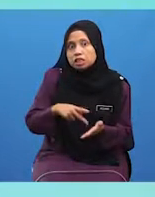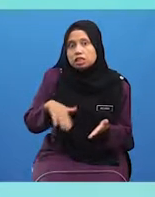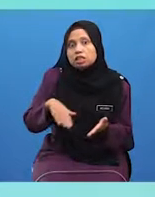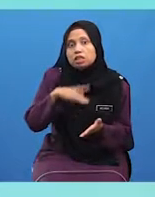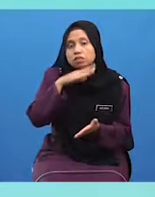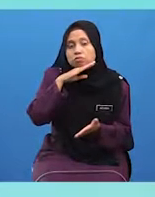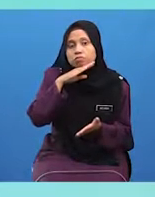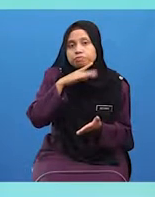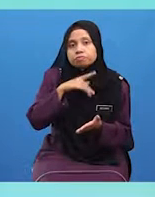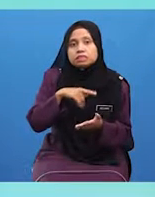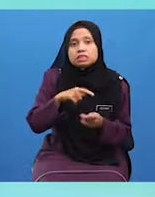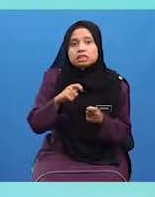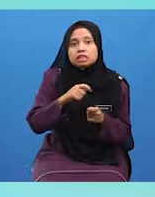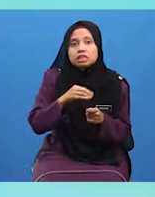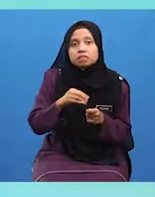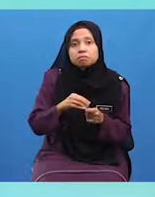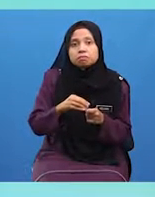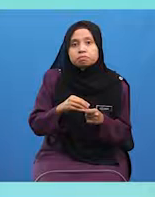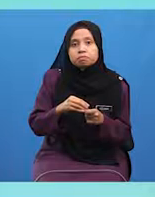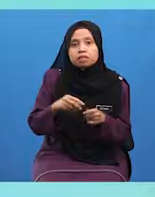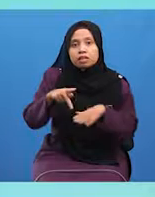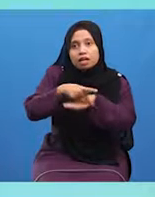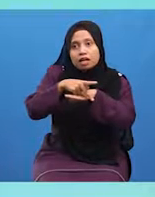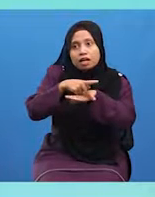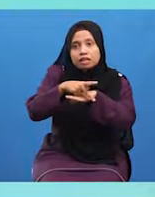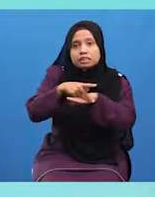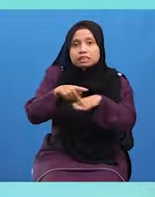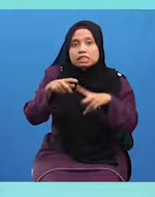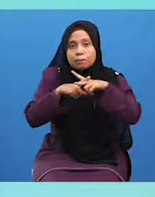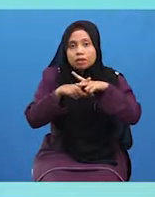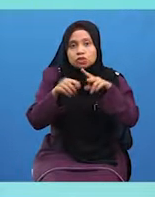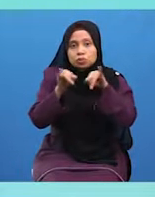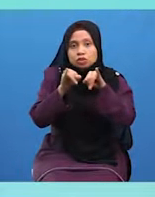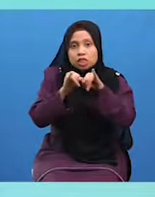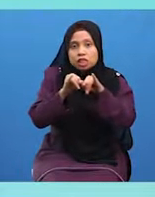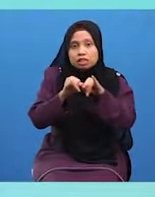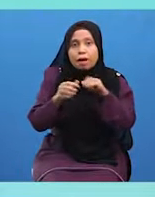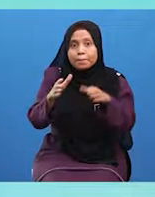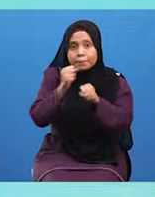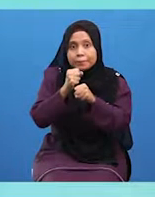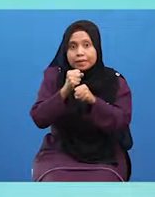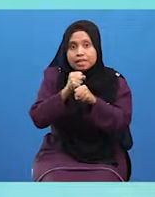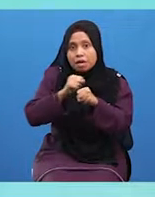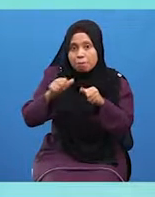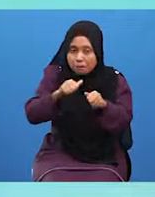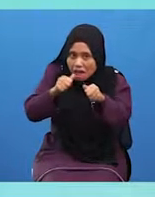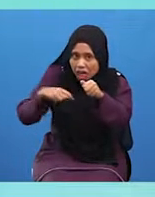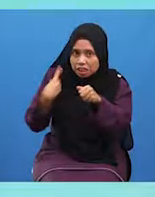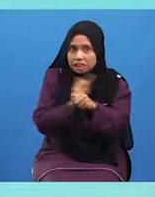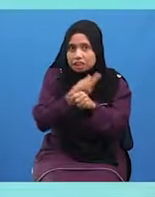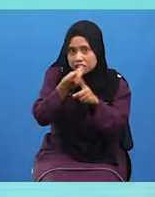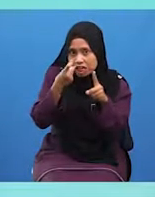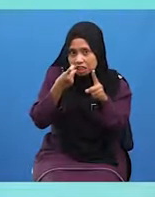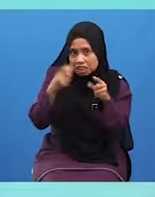Terdedah Kepada Jangkitan Memakai Selipar Juga Atau Alas Kaki Dapat Mengelak Kita